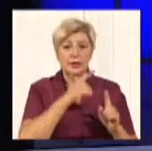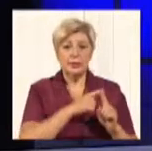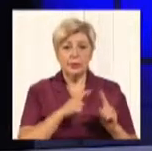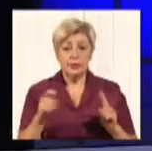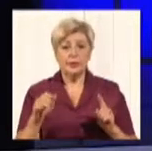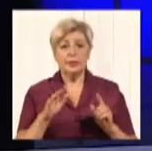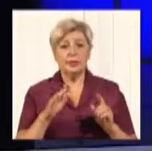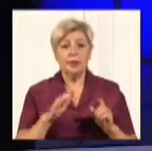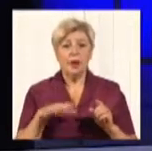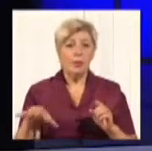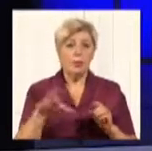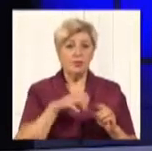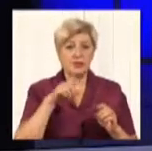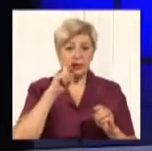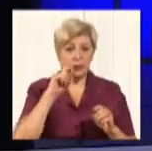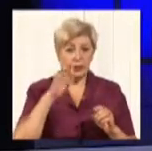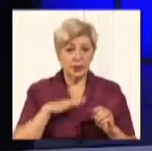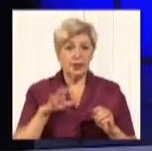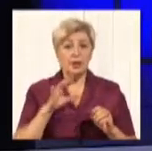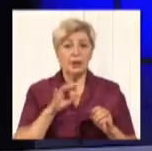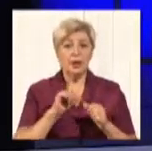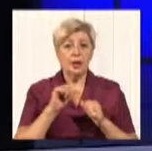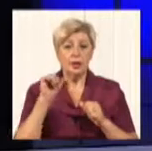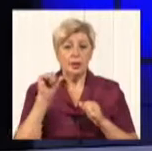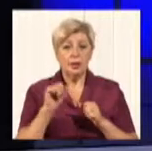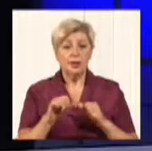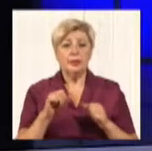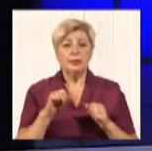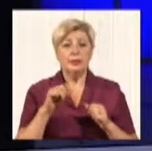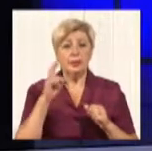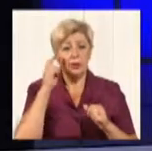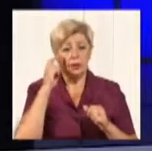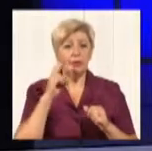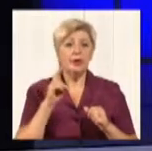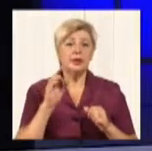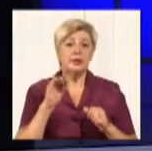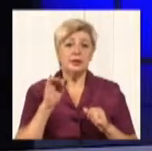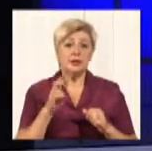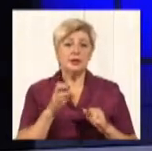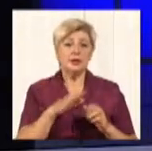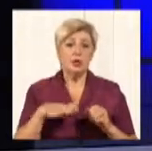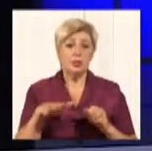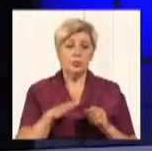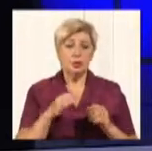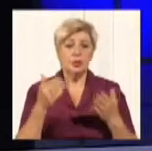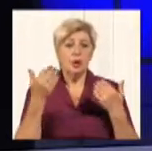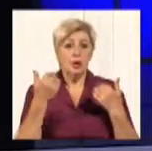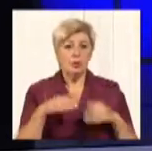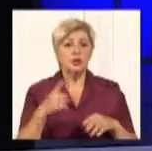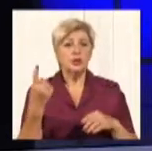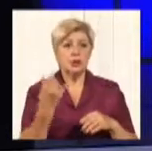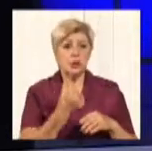по всій країні, крім Києву і Києву, Києвоградської області до 1 вересня. От у Києві і Києвоградській області вже